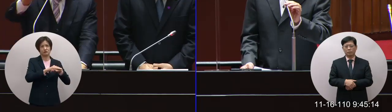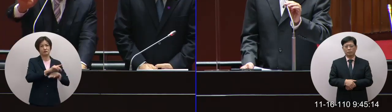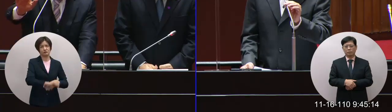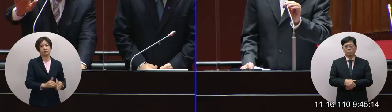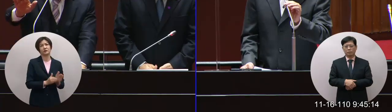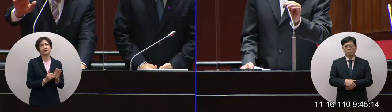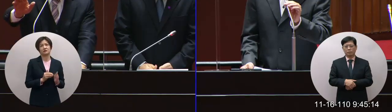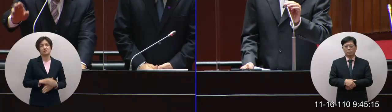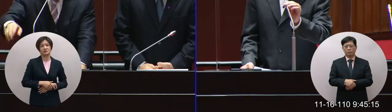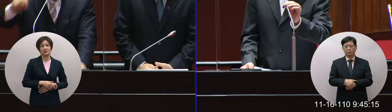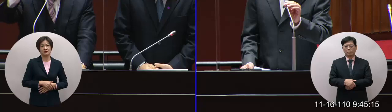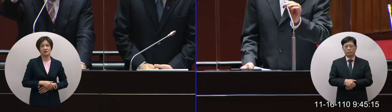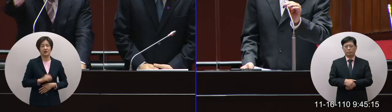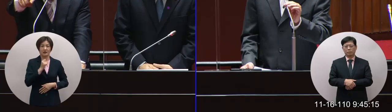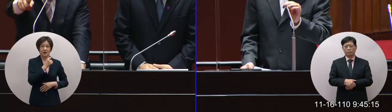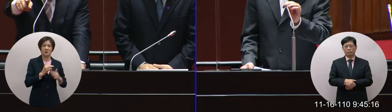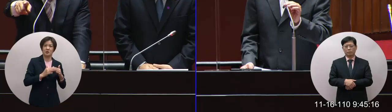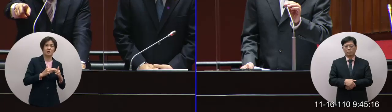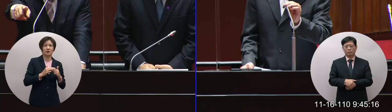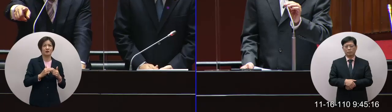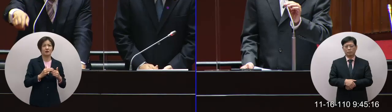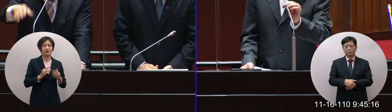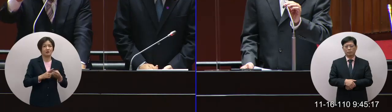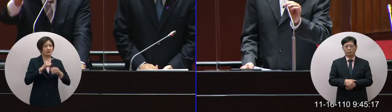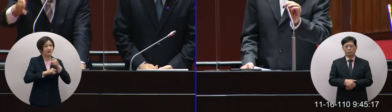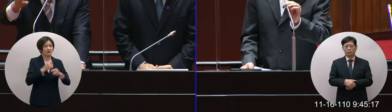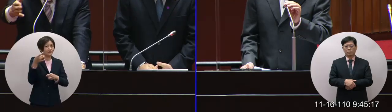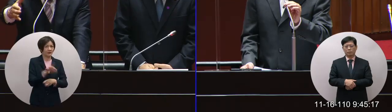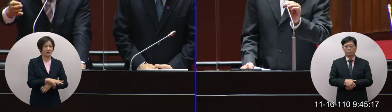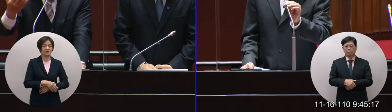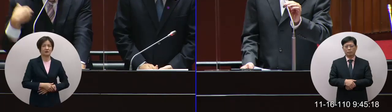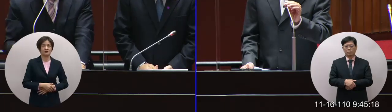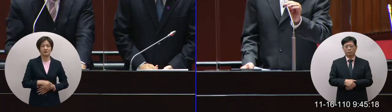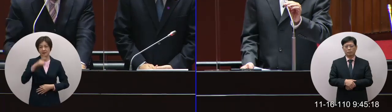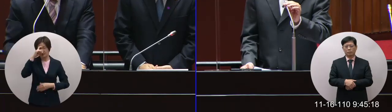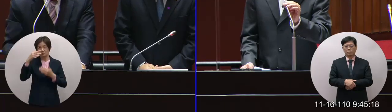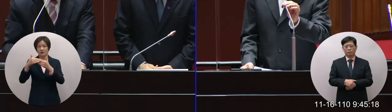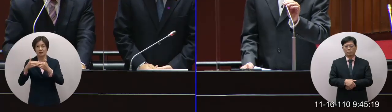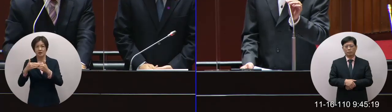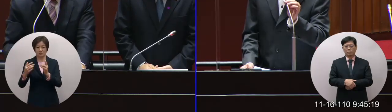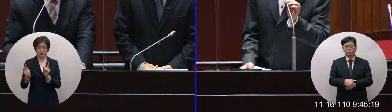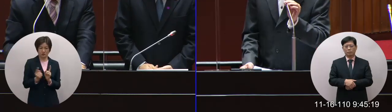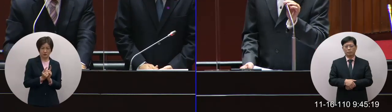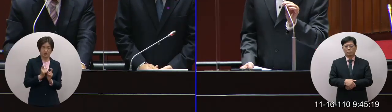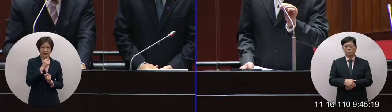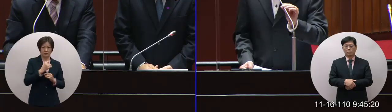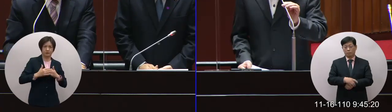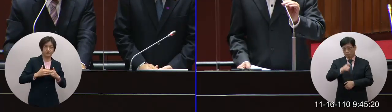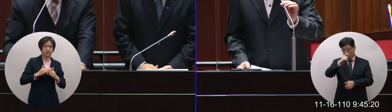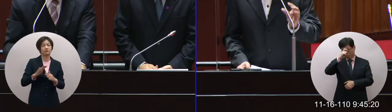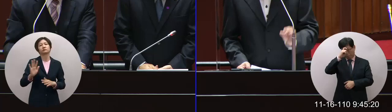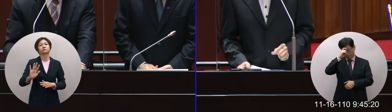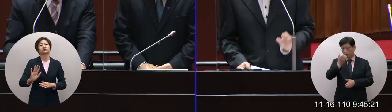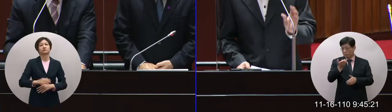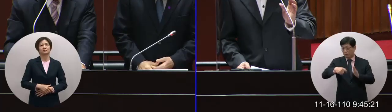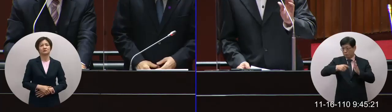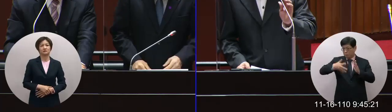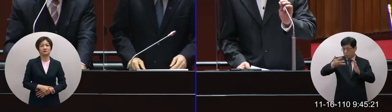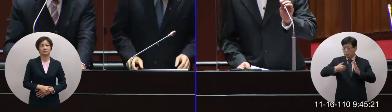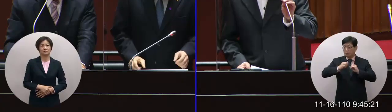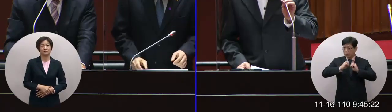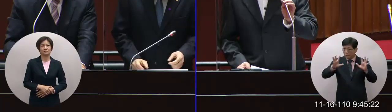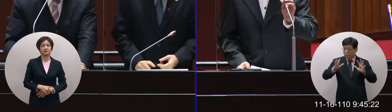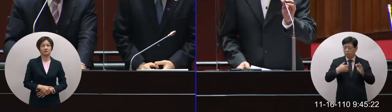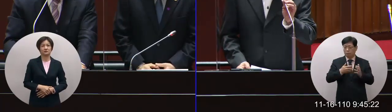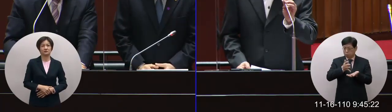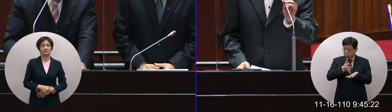台灣絕不會窮兵獨舞台灣不會去打中國希望中國不要來打台灣希望剛剛院長所說